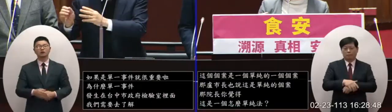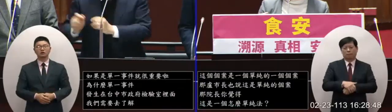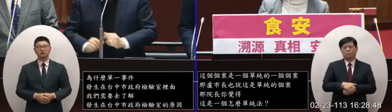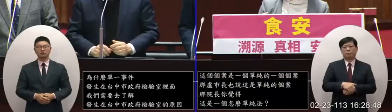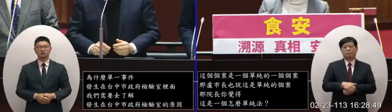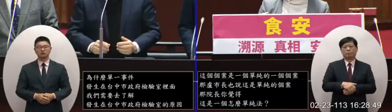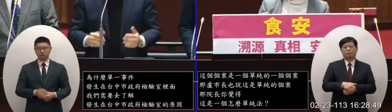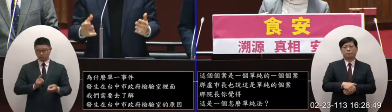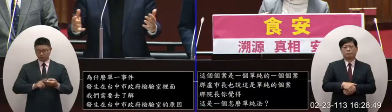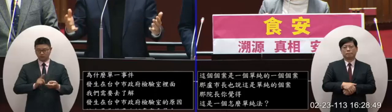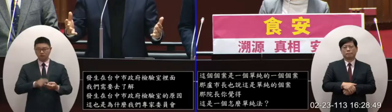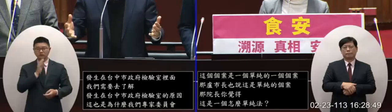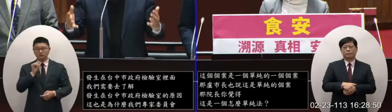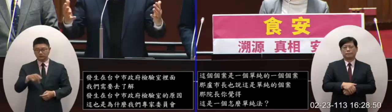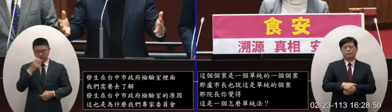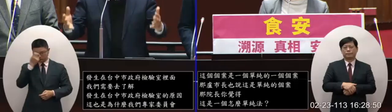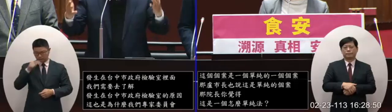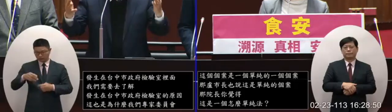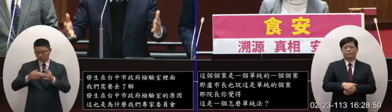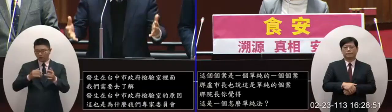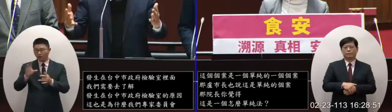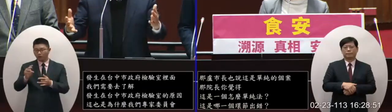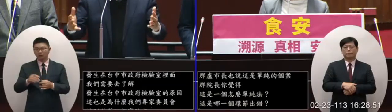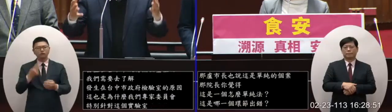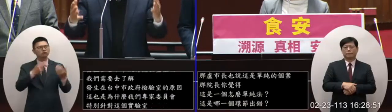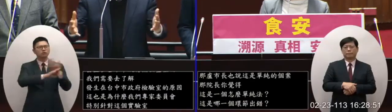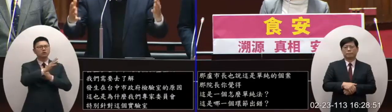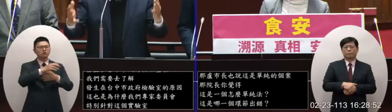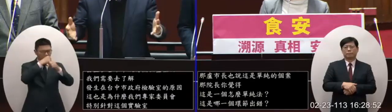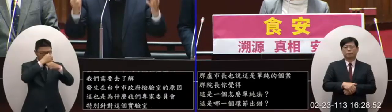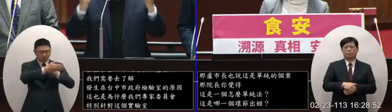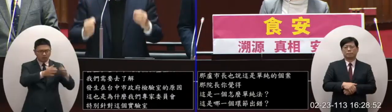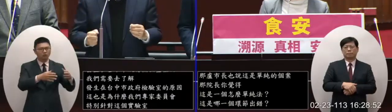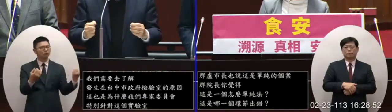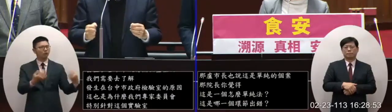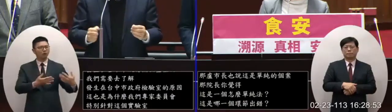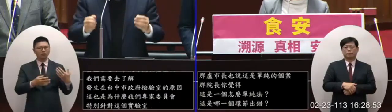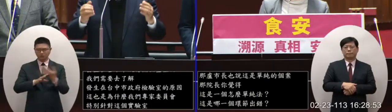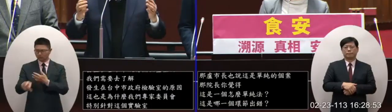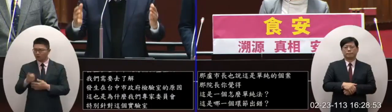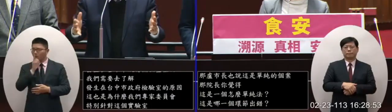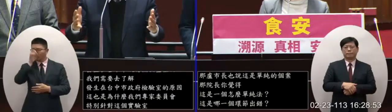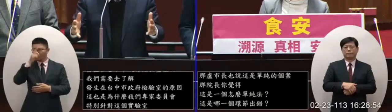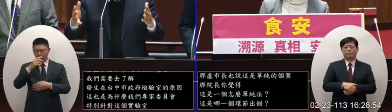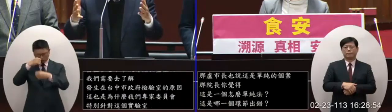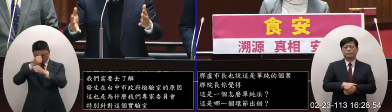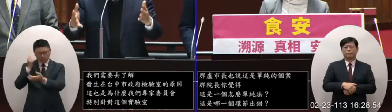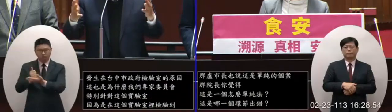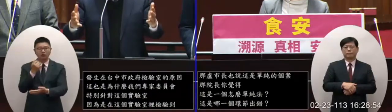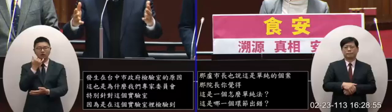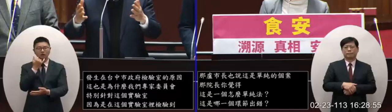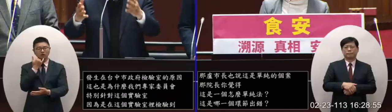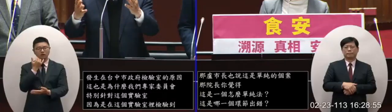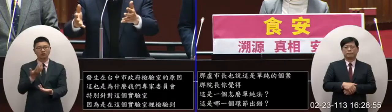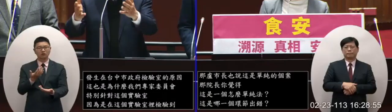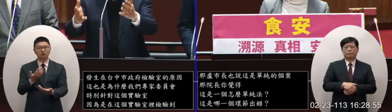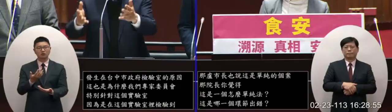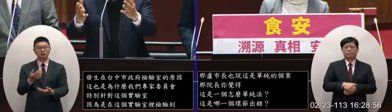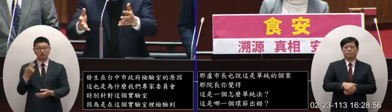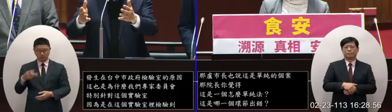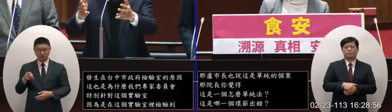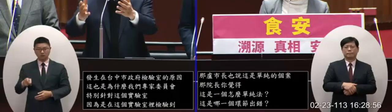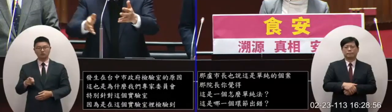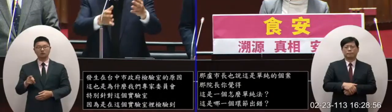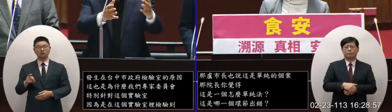在哪一個環節出錯因為其他的實驗室都驗不出來就只有他的實驗室驗得出來而且那個實驗室又剛好是去